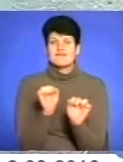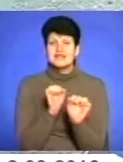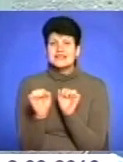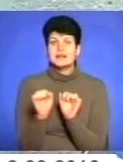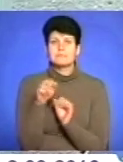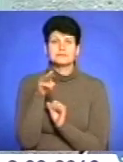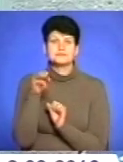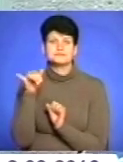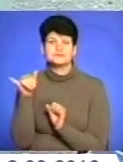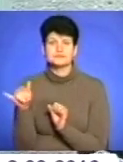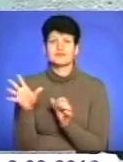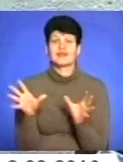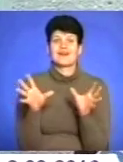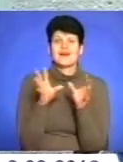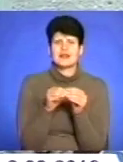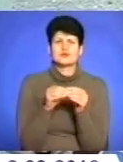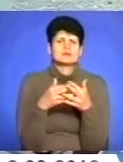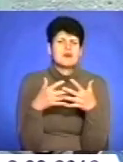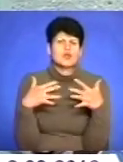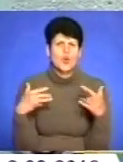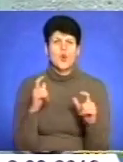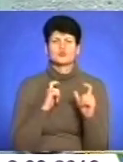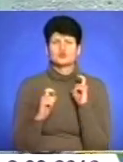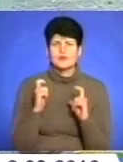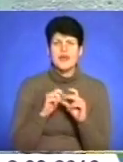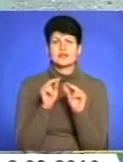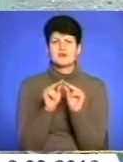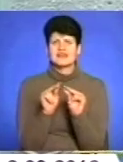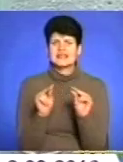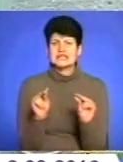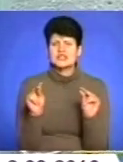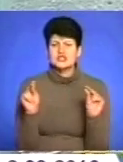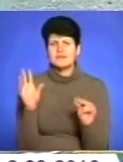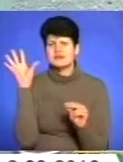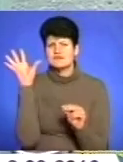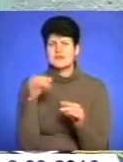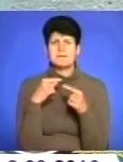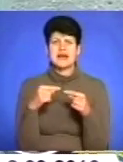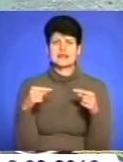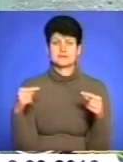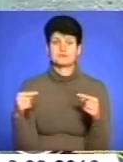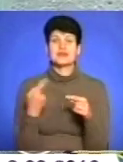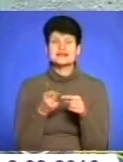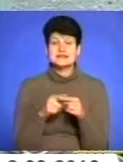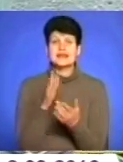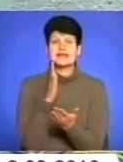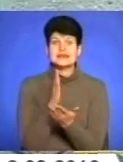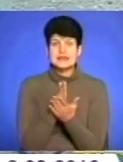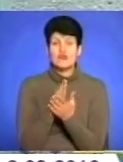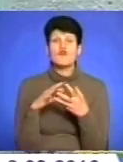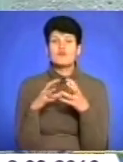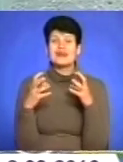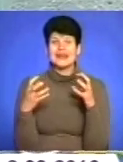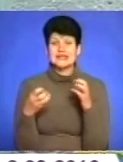-технічні навчальні заклади разом із майном, студентами, викладачами і з усіма іншими. Це є, в принципі,